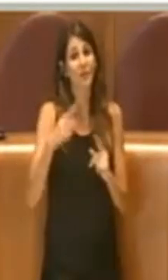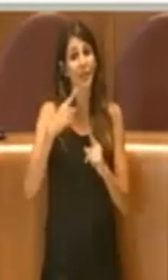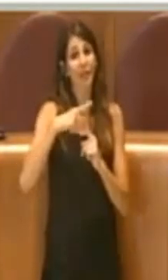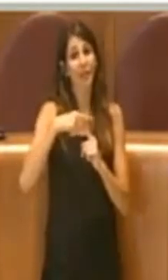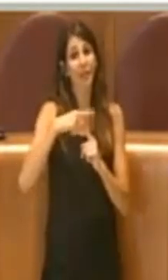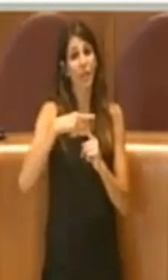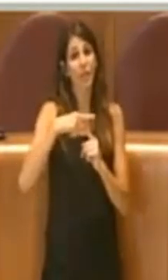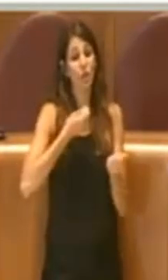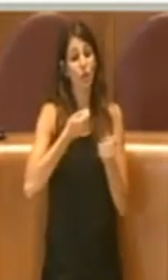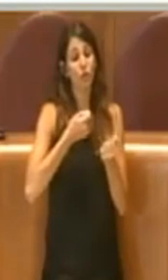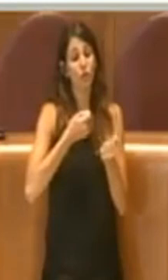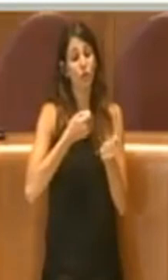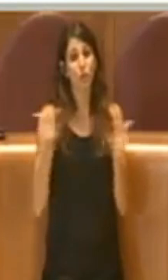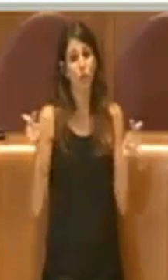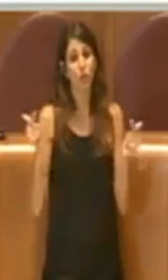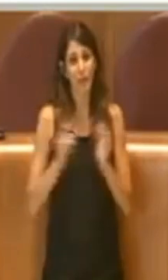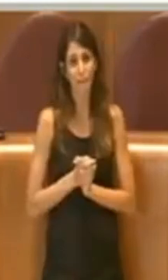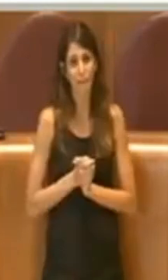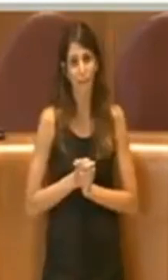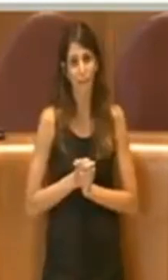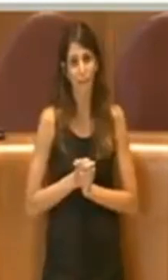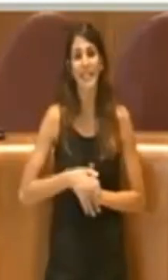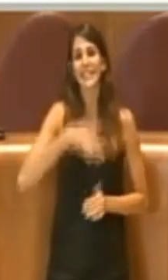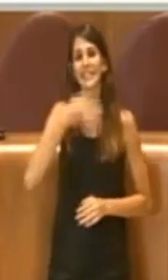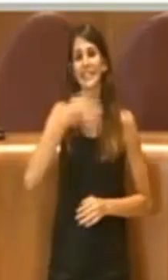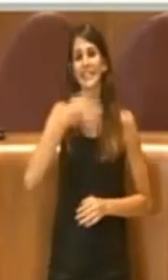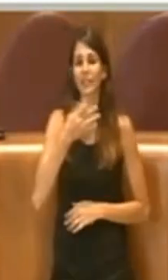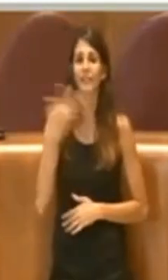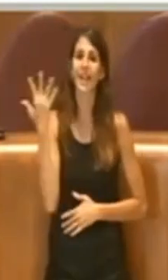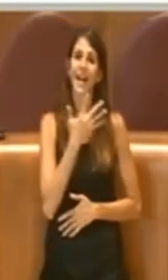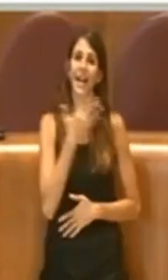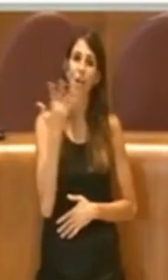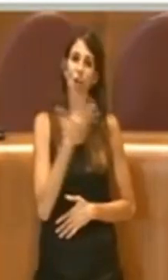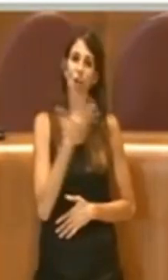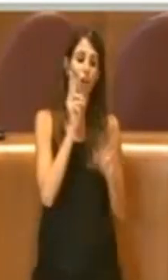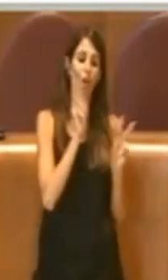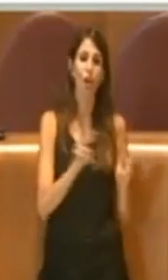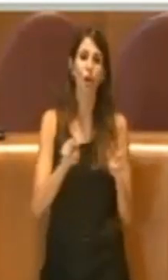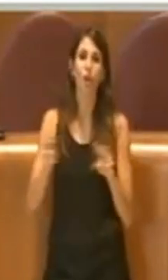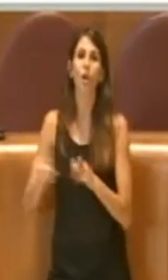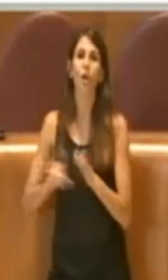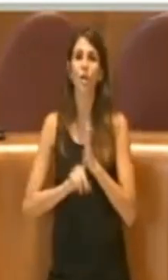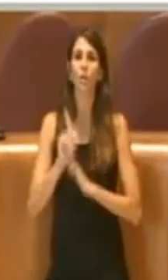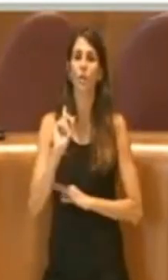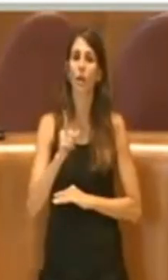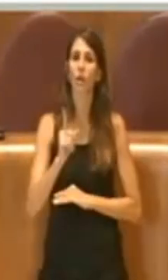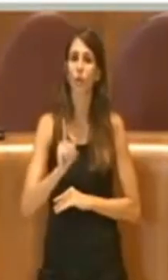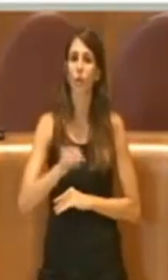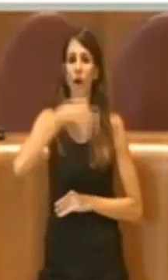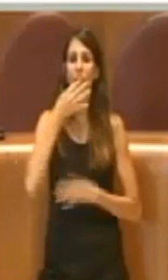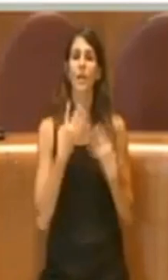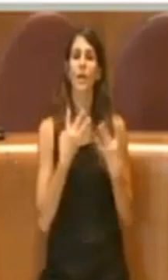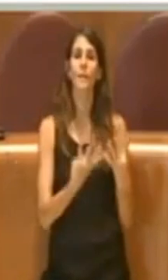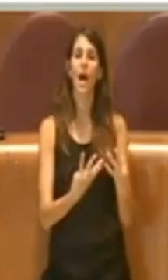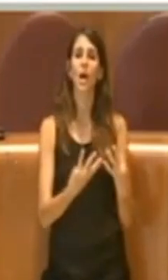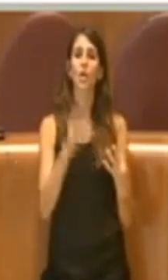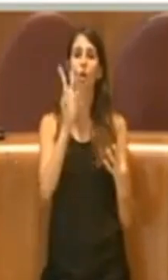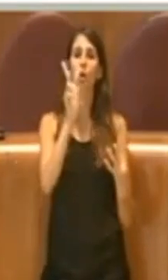per gestirlo. Quindi questo errore di controllo ha fatto sì che poi questo parco dal 2015,